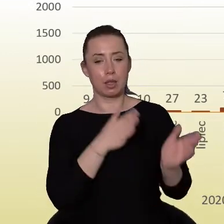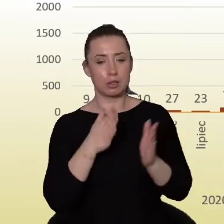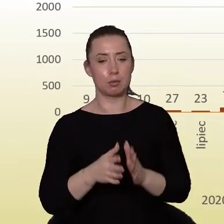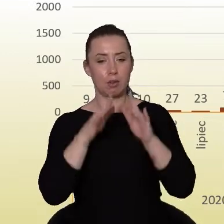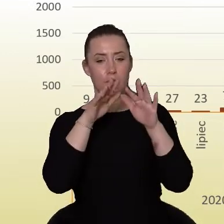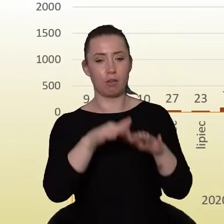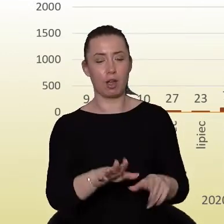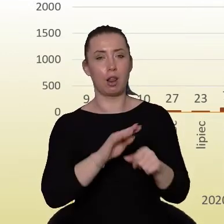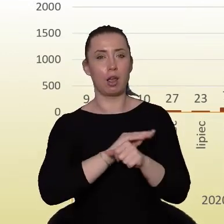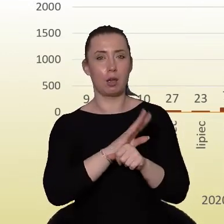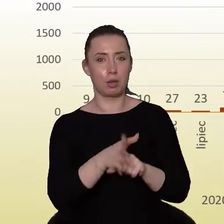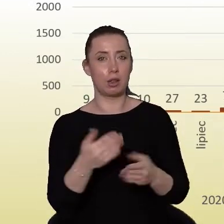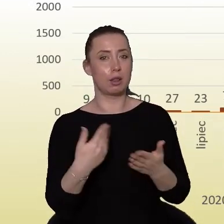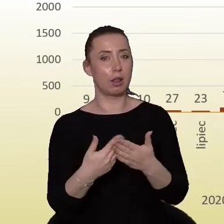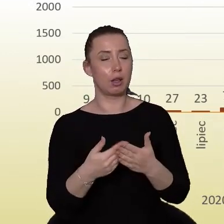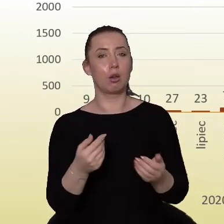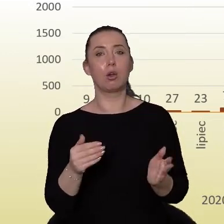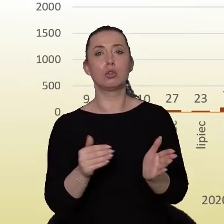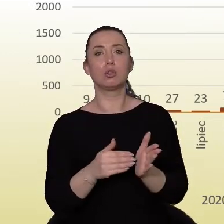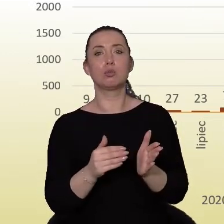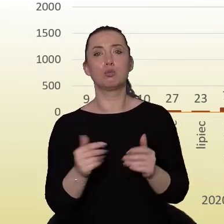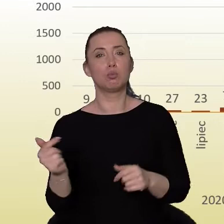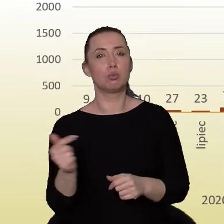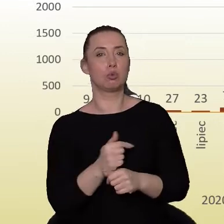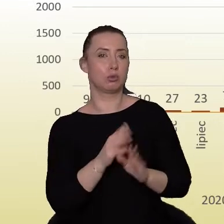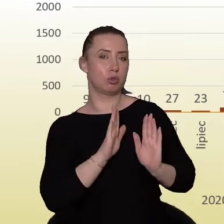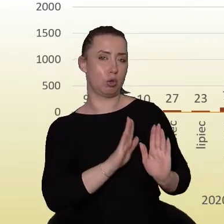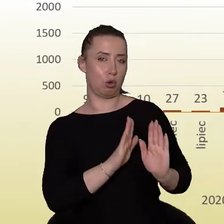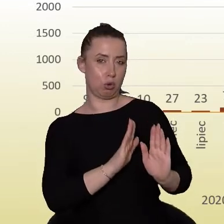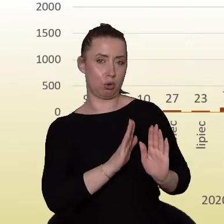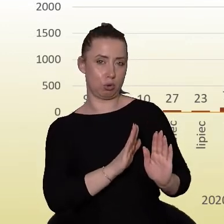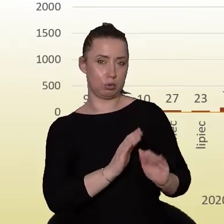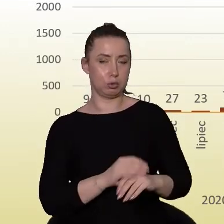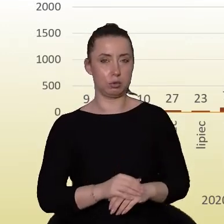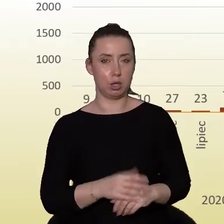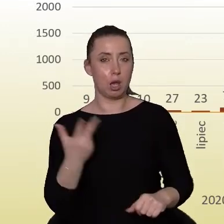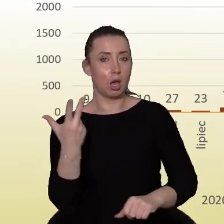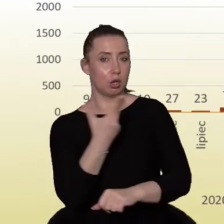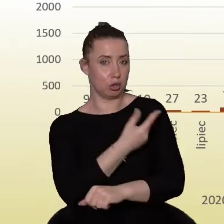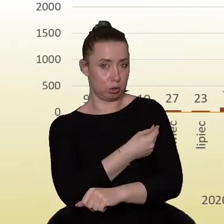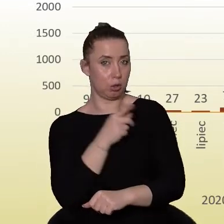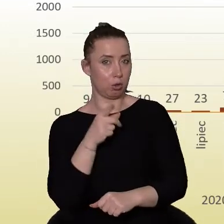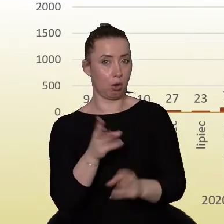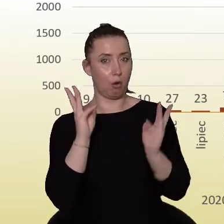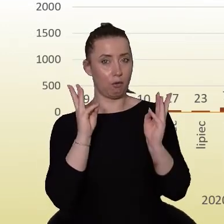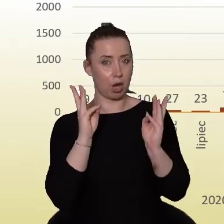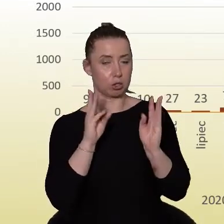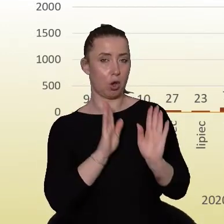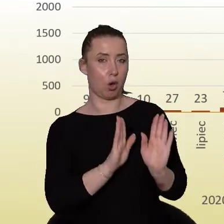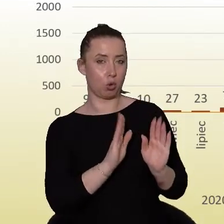w związku z tym chronienia się przed zakażeniami i przed epidemią. Szczepienia, bo to jest ta ochrona